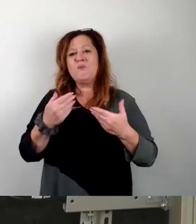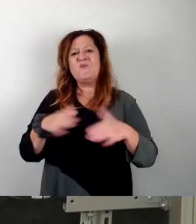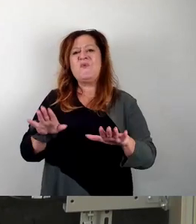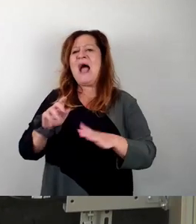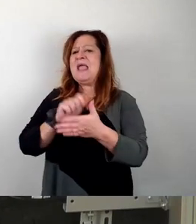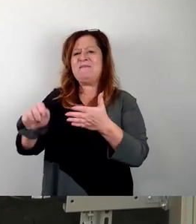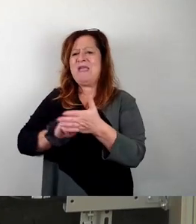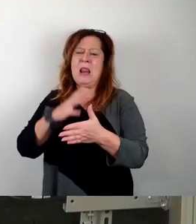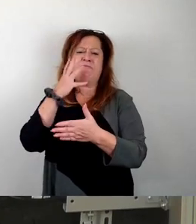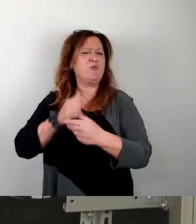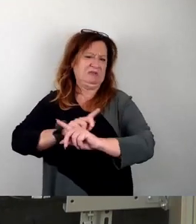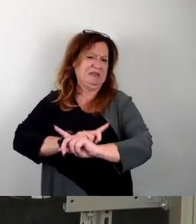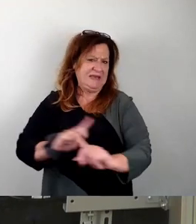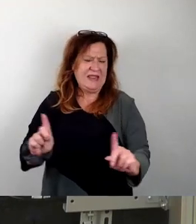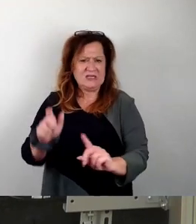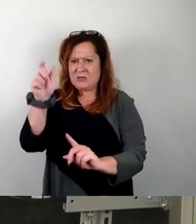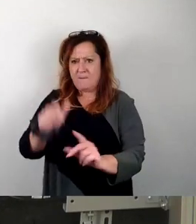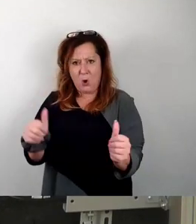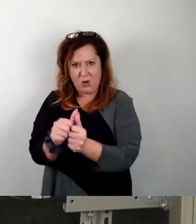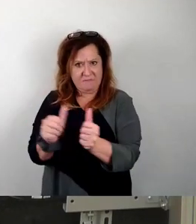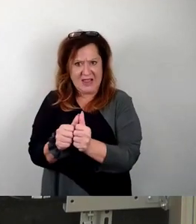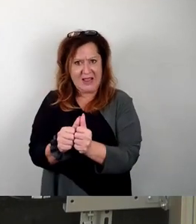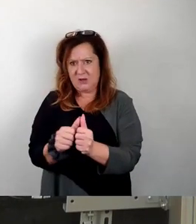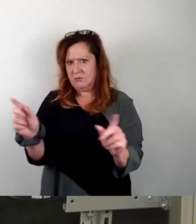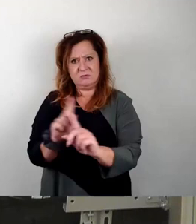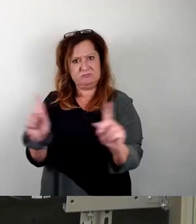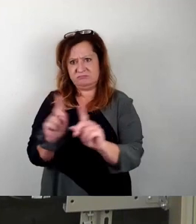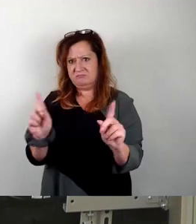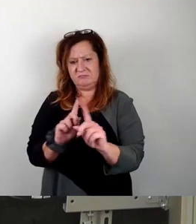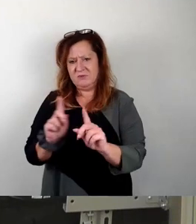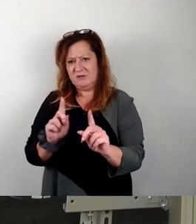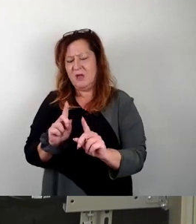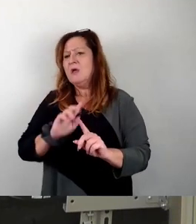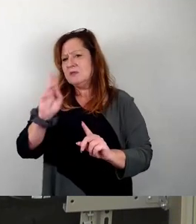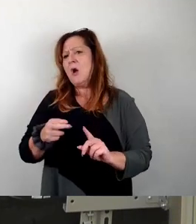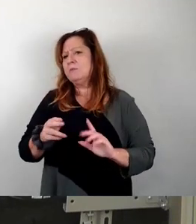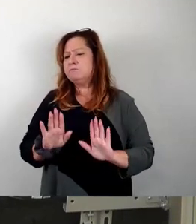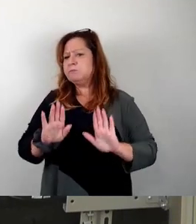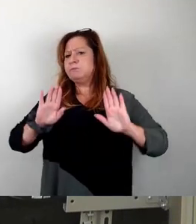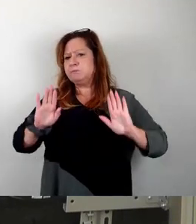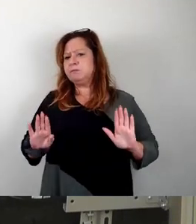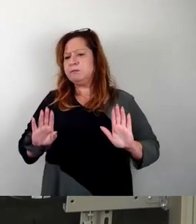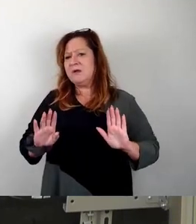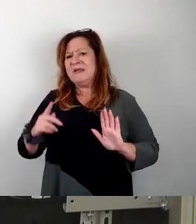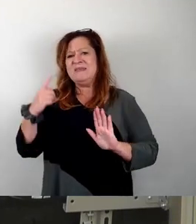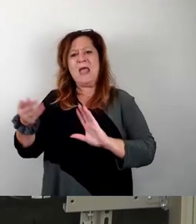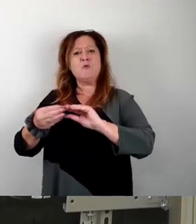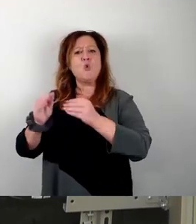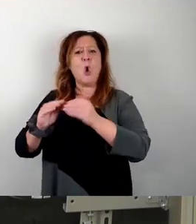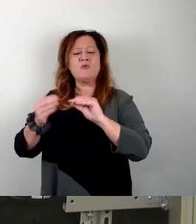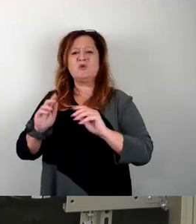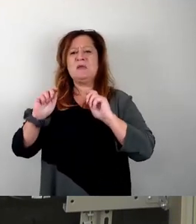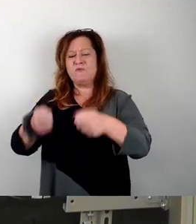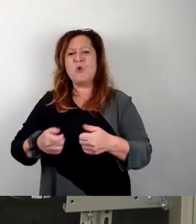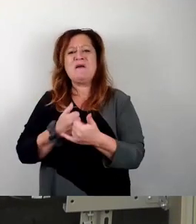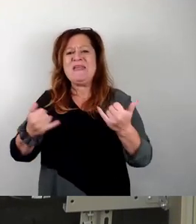ist ja tatsächlich, dass sie auch völlig in allen diesen Debatten darauf verzichten, irgendwelche konstruktiven Vorschläge zu machen, wie es denn gehen könnte,